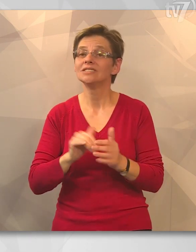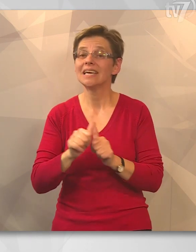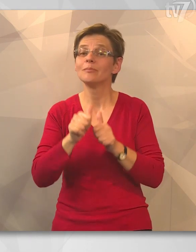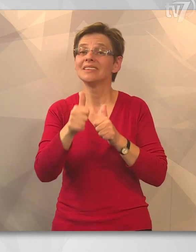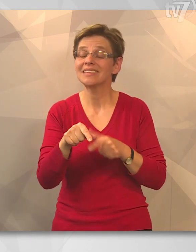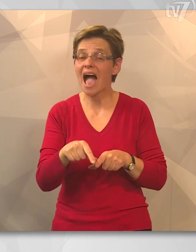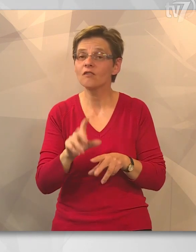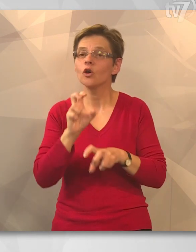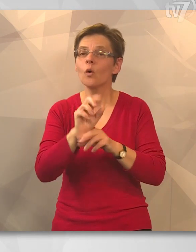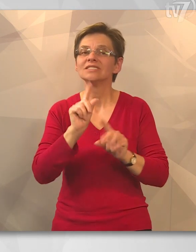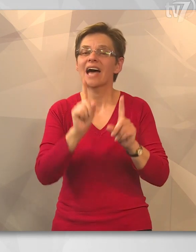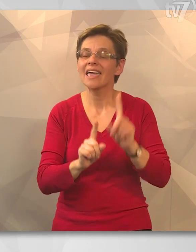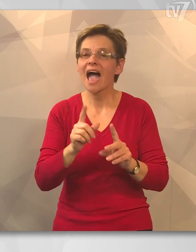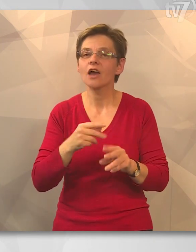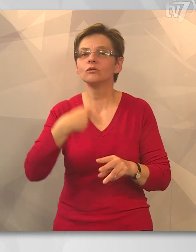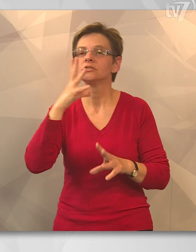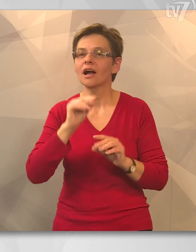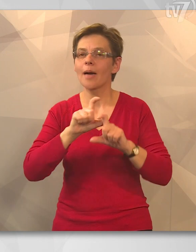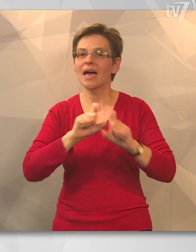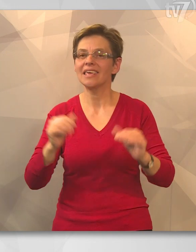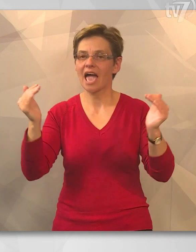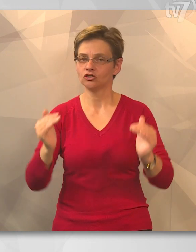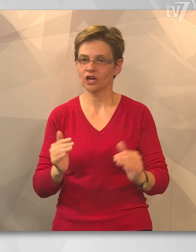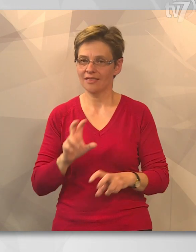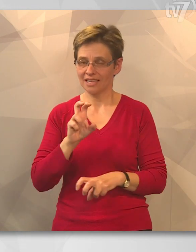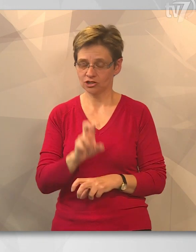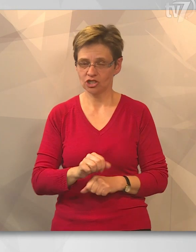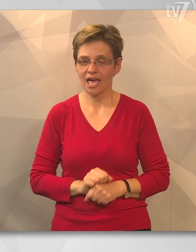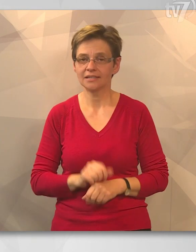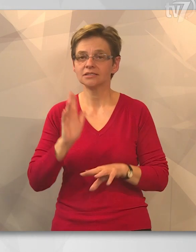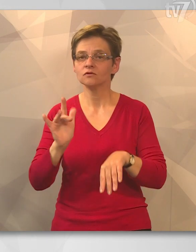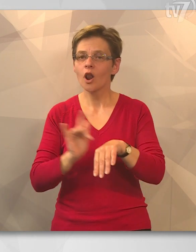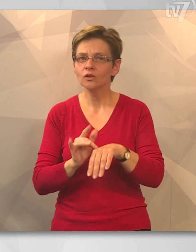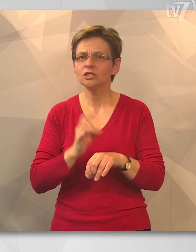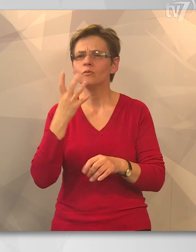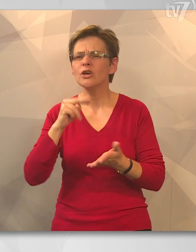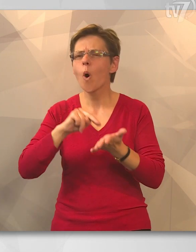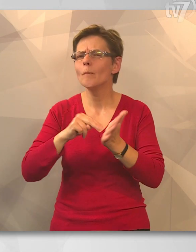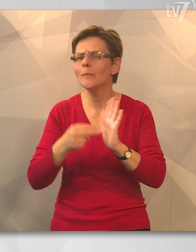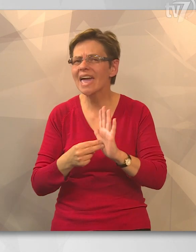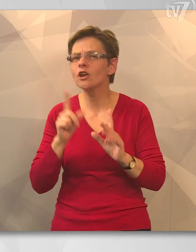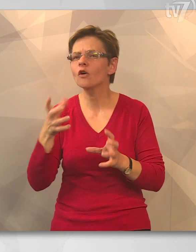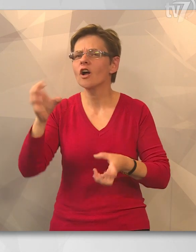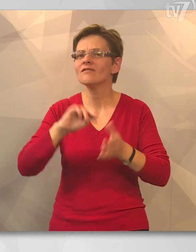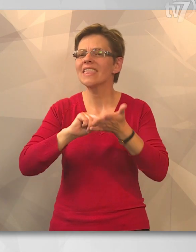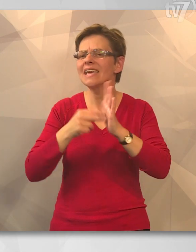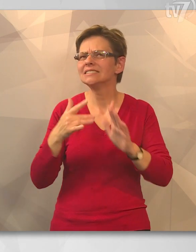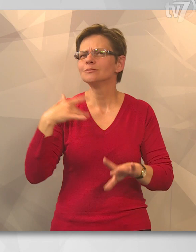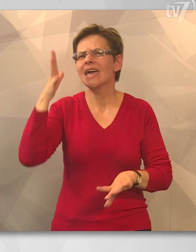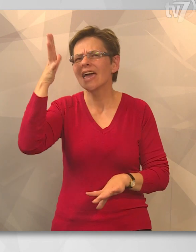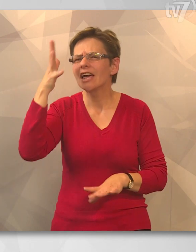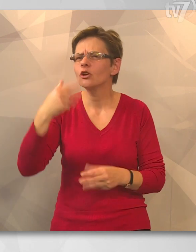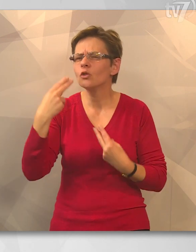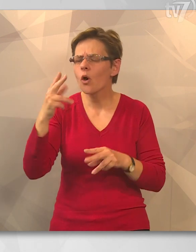középtávon hozzájárulhat a szakemberhiány mérsékléséhez. Valószínűleg biomérnöki vagy vegyészmérnöki karra